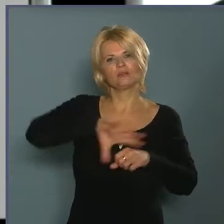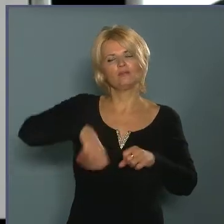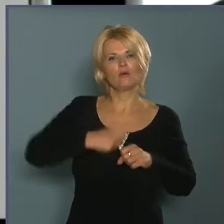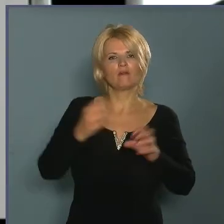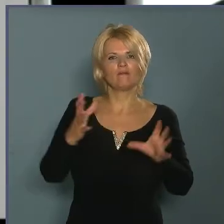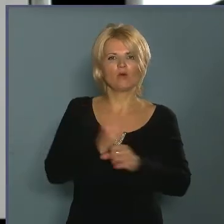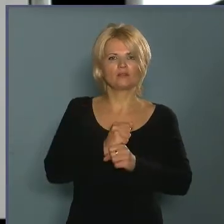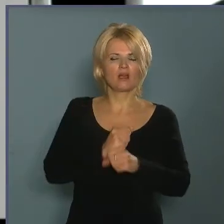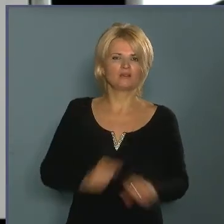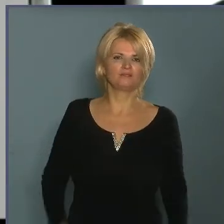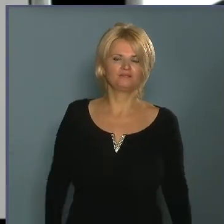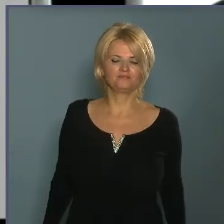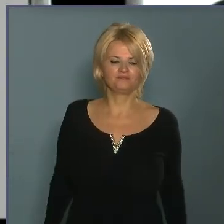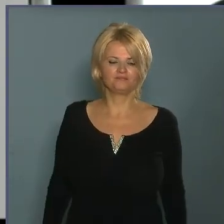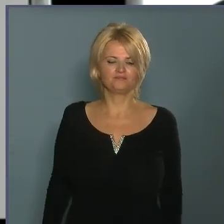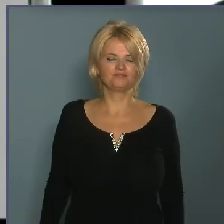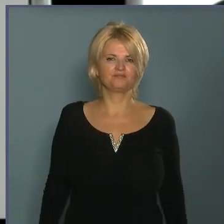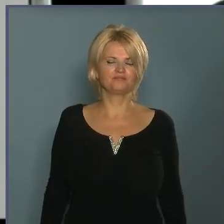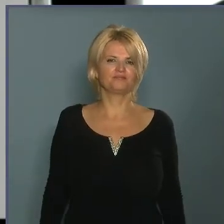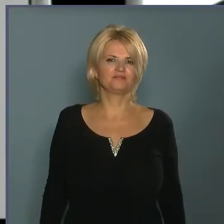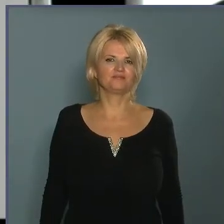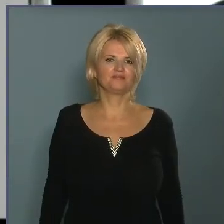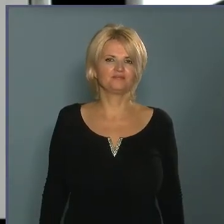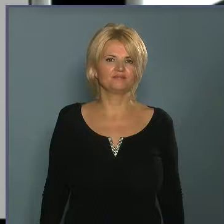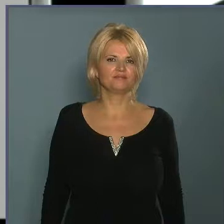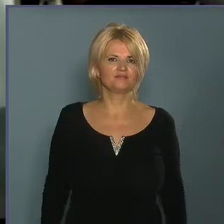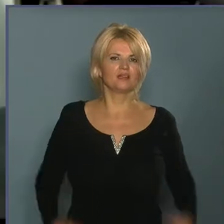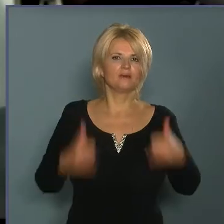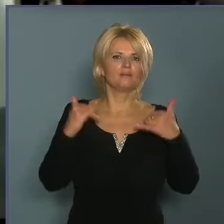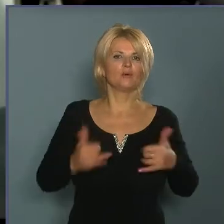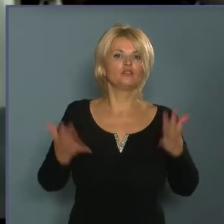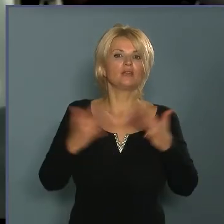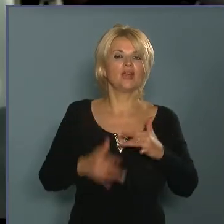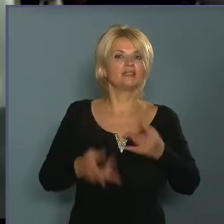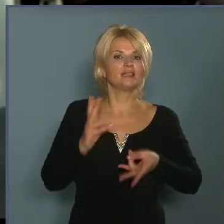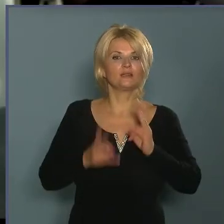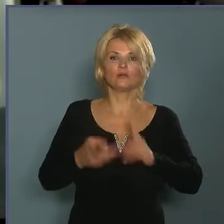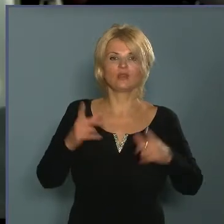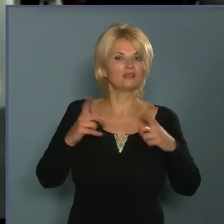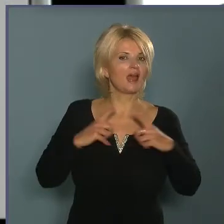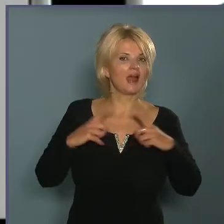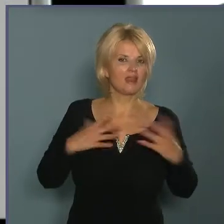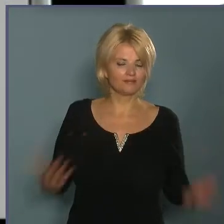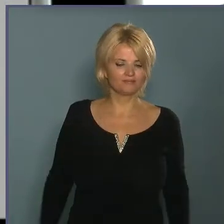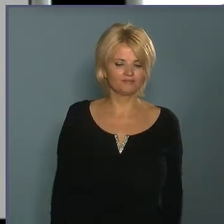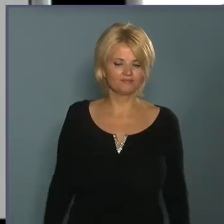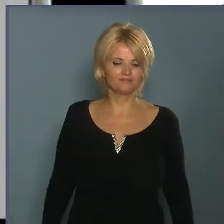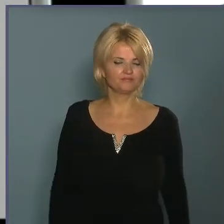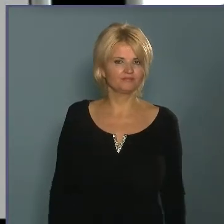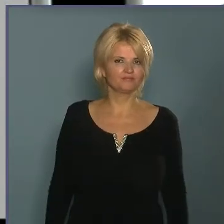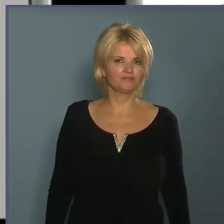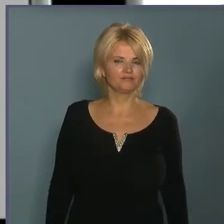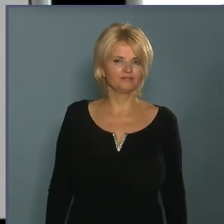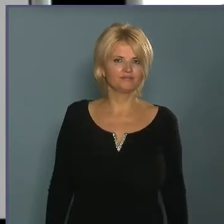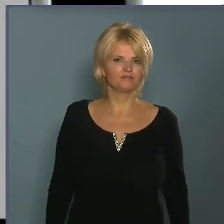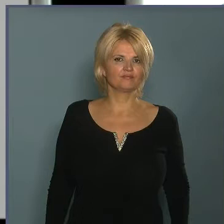története, illetve a helyzet pillanatnyiállása az, ami a beszélgetés elejére kívánkozik, azért nem minden nap szoktak